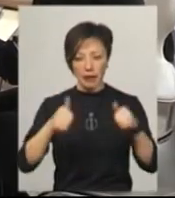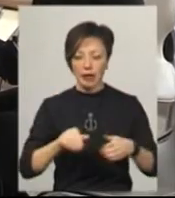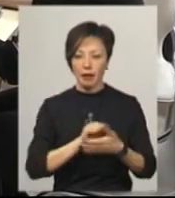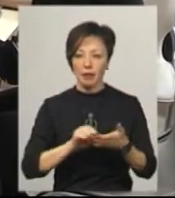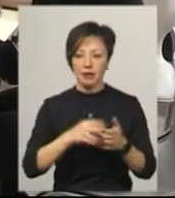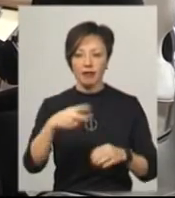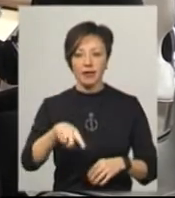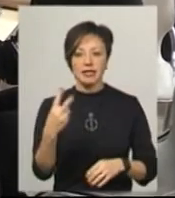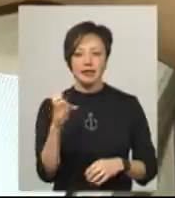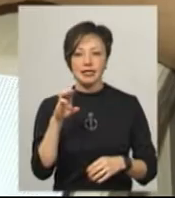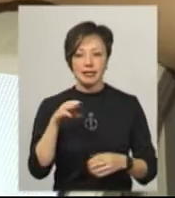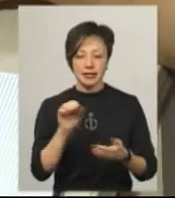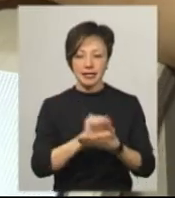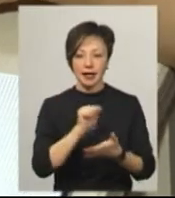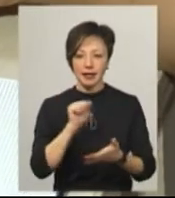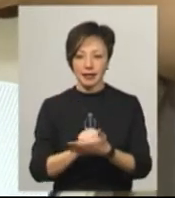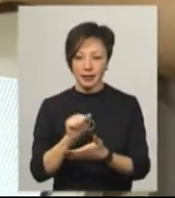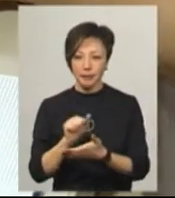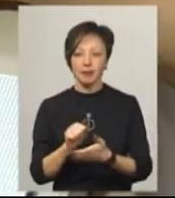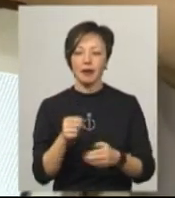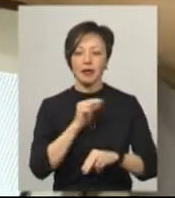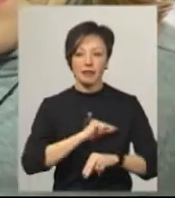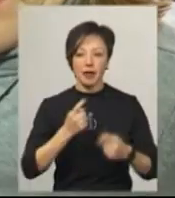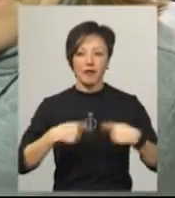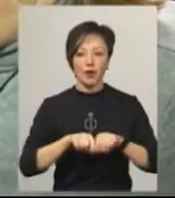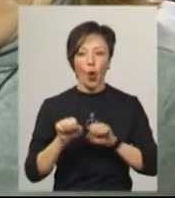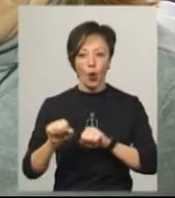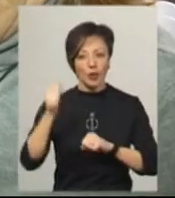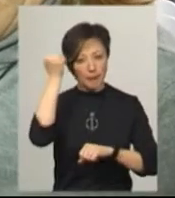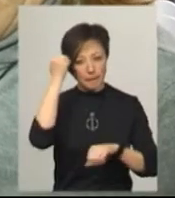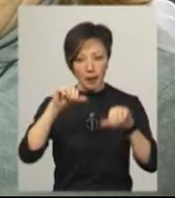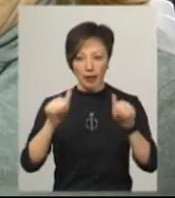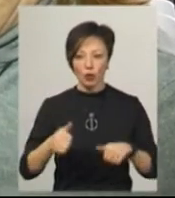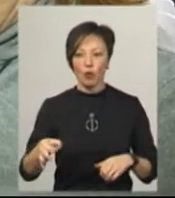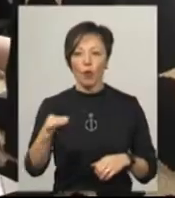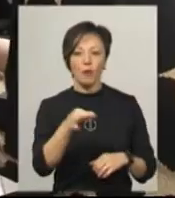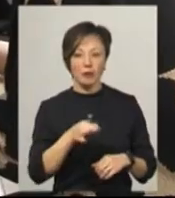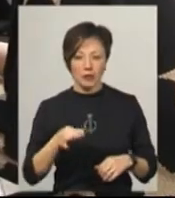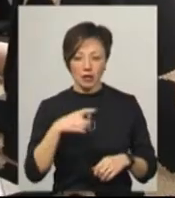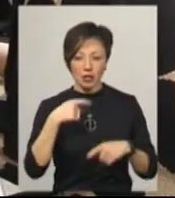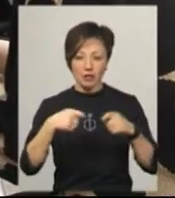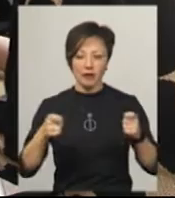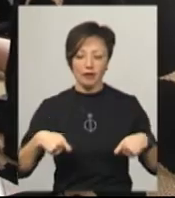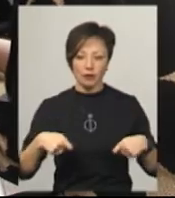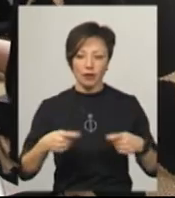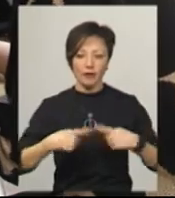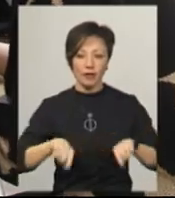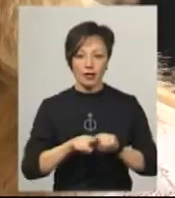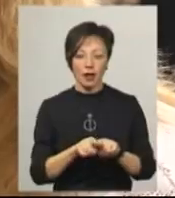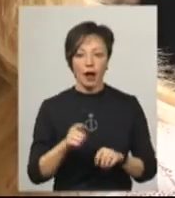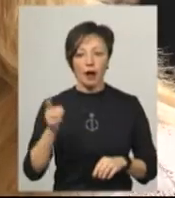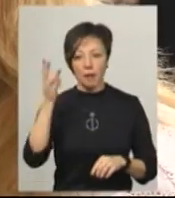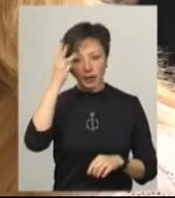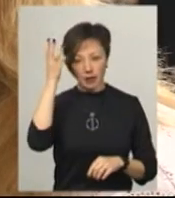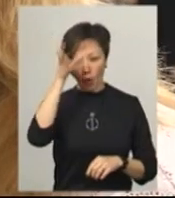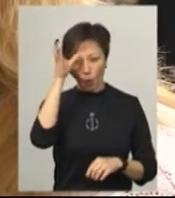написано 22 статті працівниками відділу охорони пам'яток Хмельниччини, каже завідувачка абонентським відділом Хмельницької обласної універсальної